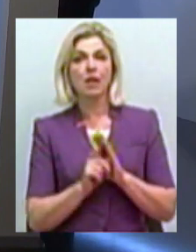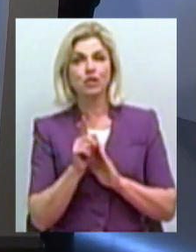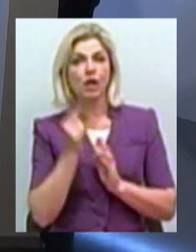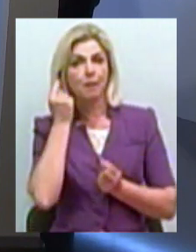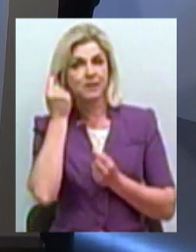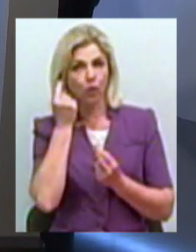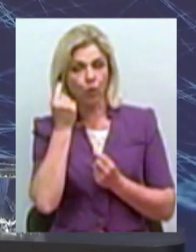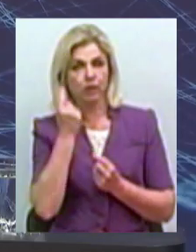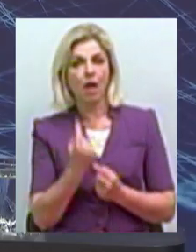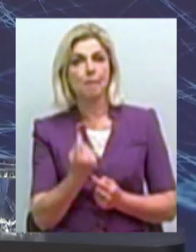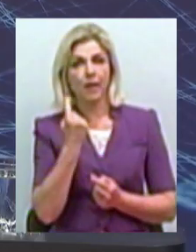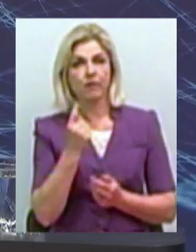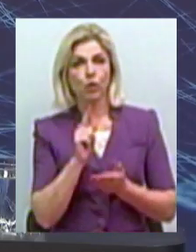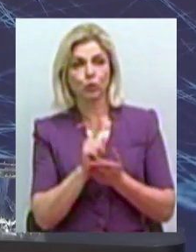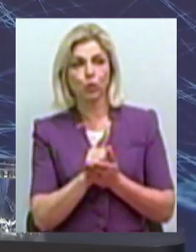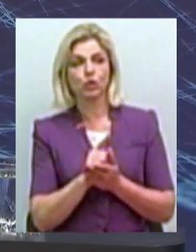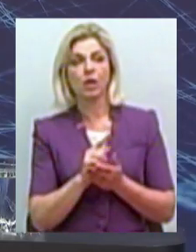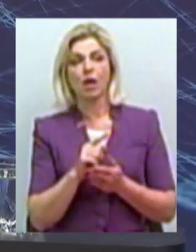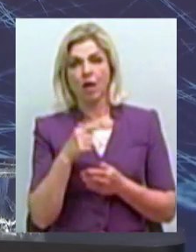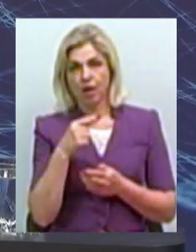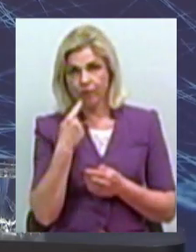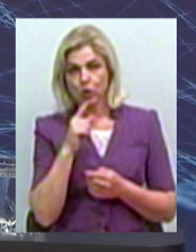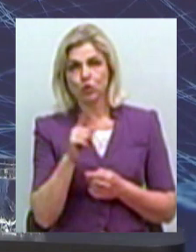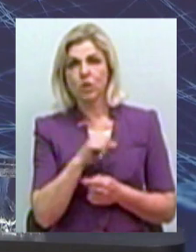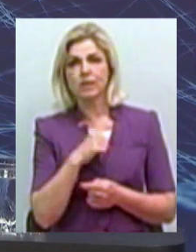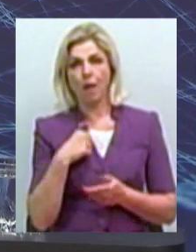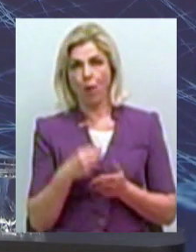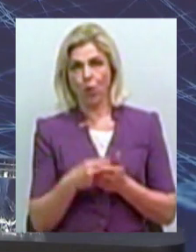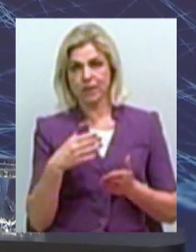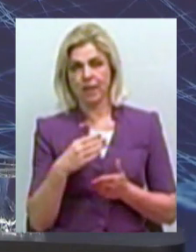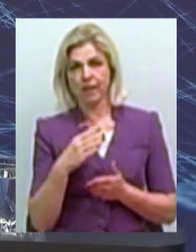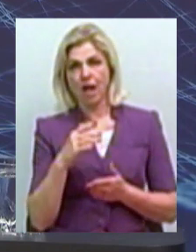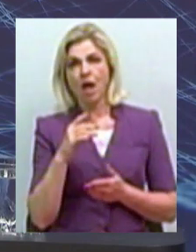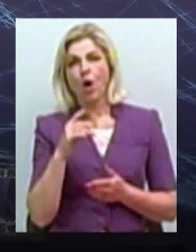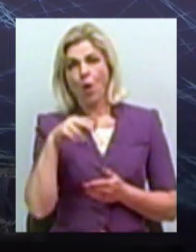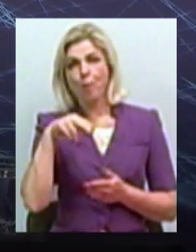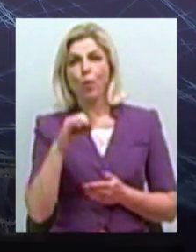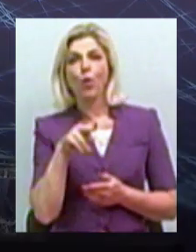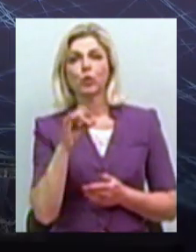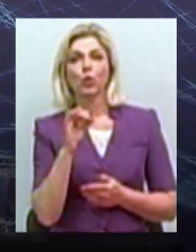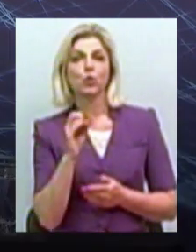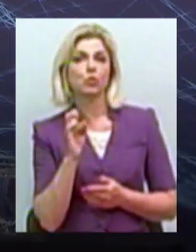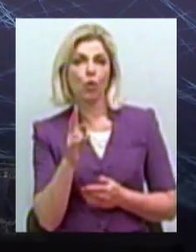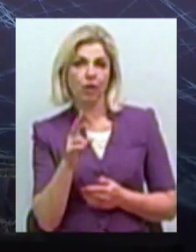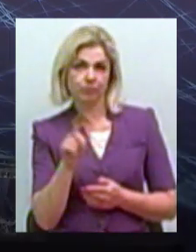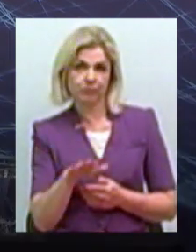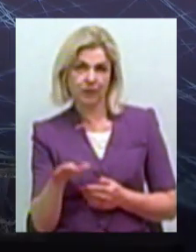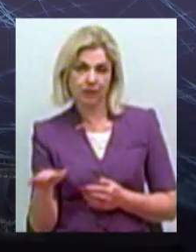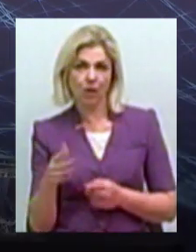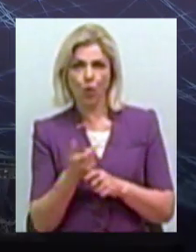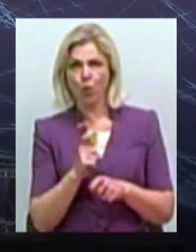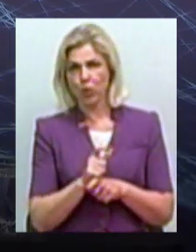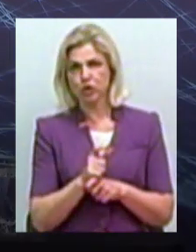Насамперед, маємо зазначити, що самооцінка підлітків, вона дуже хитка. І підлітки у